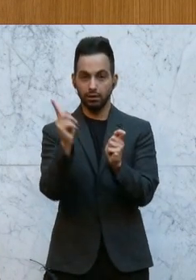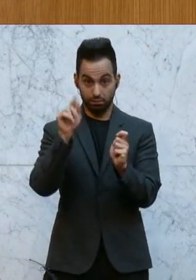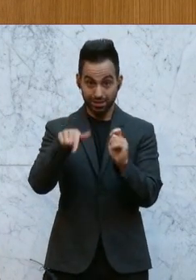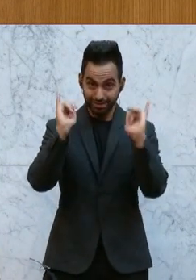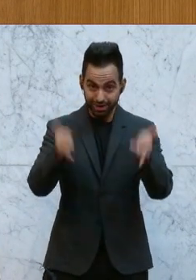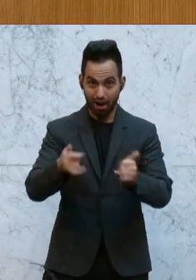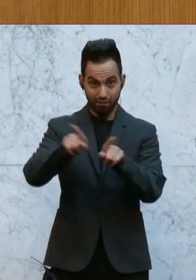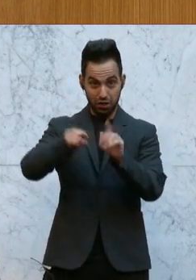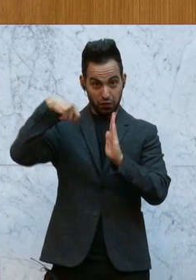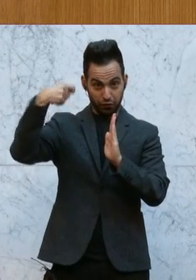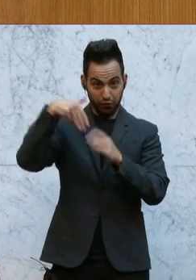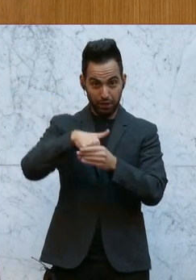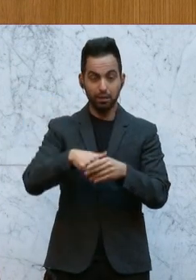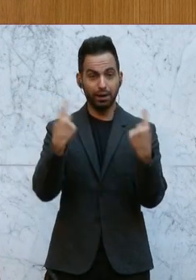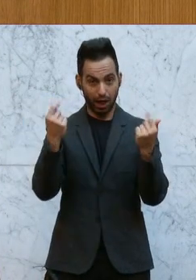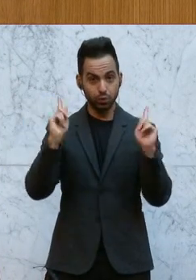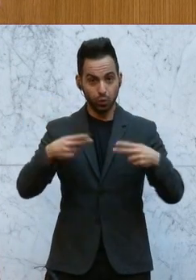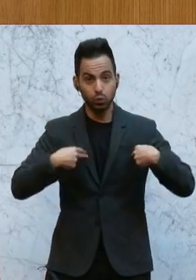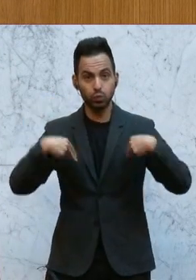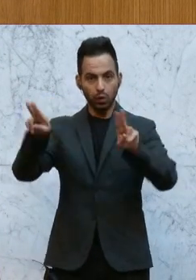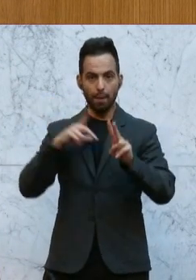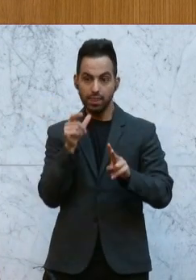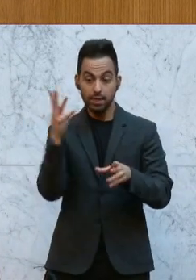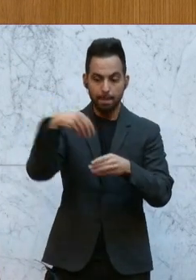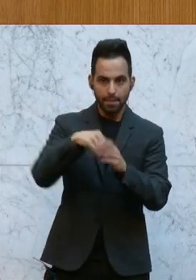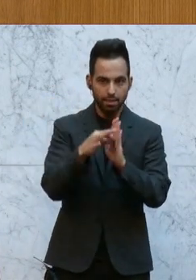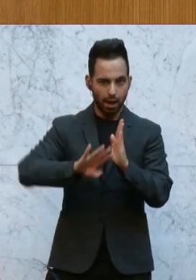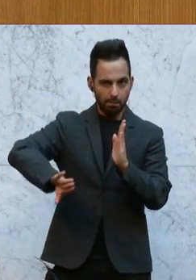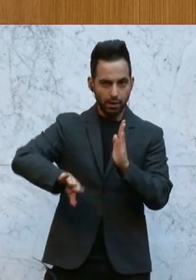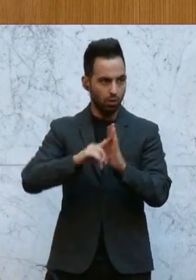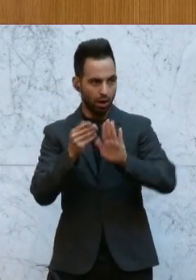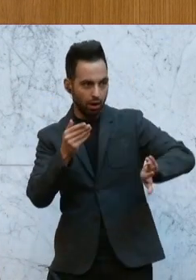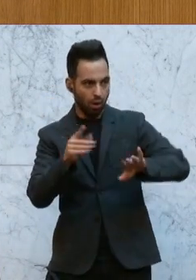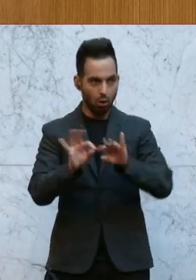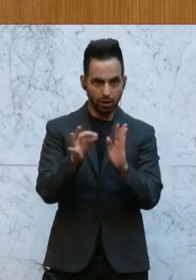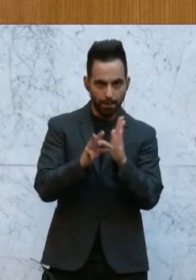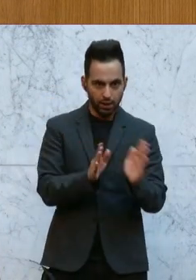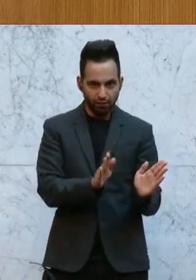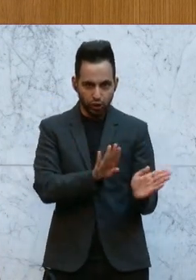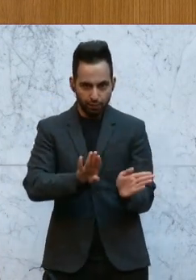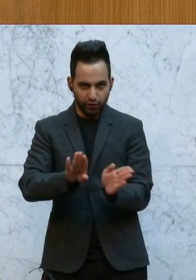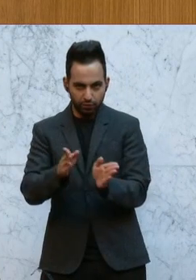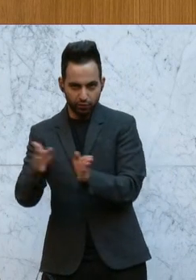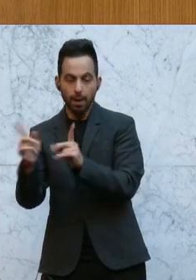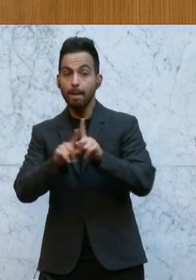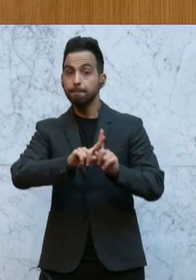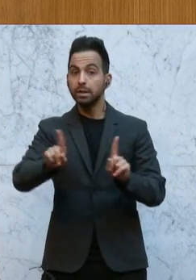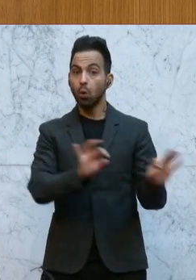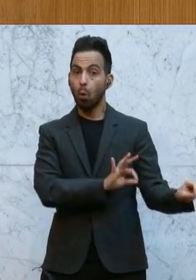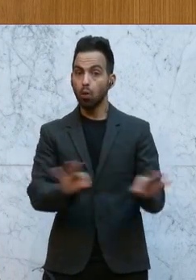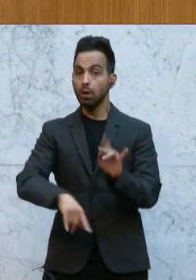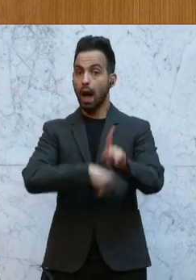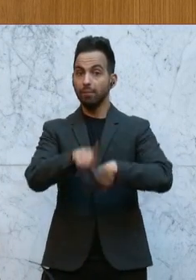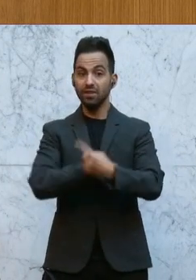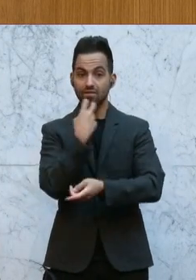sollte schon das Geld zurückzahlen, geschaut hat, dass die nicht dabei sind beim Termin, oder immer wieder die Termine so lange ausschiebt, bis die, die das ordnungsgemäß